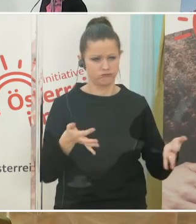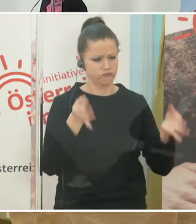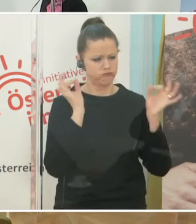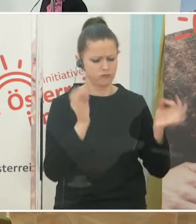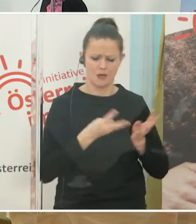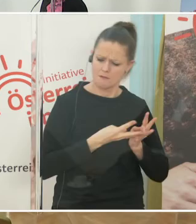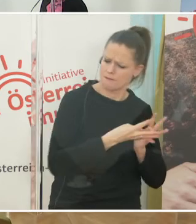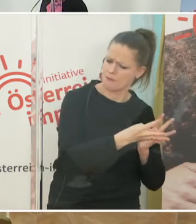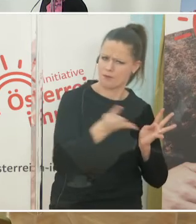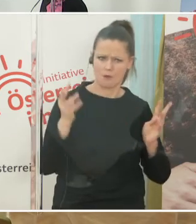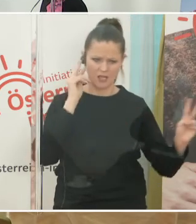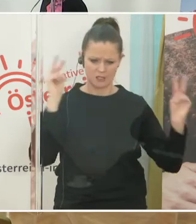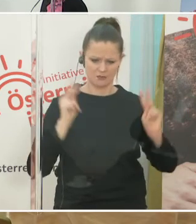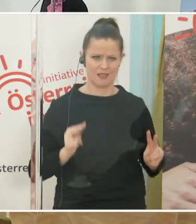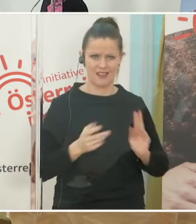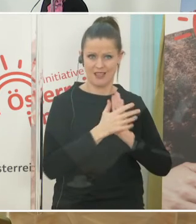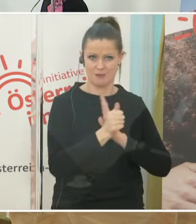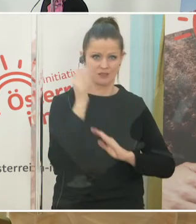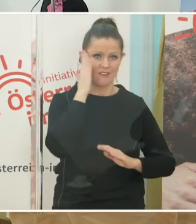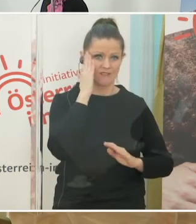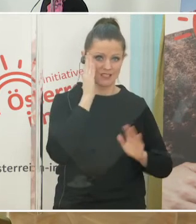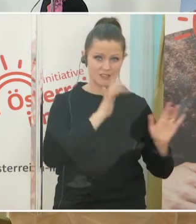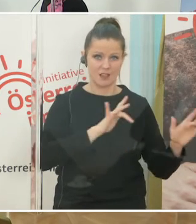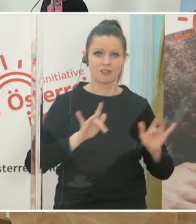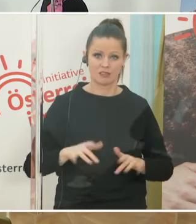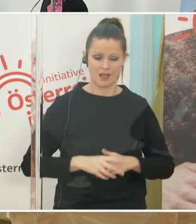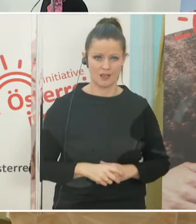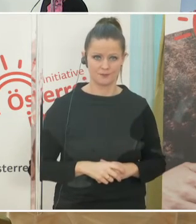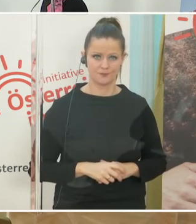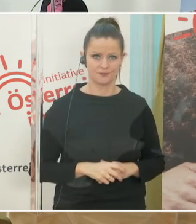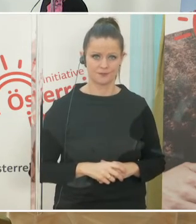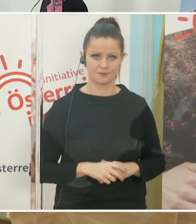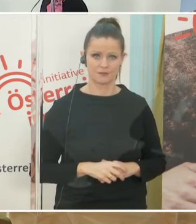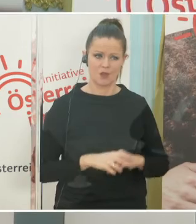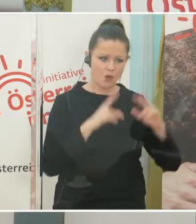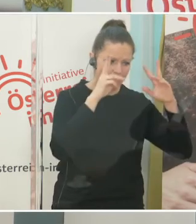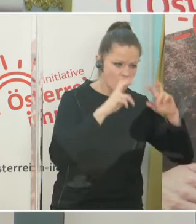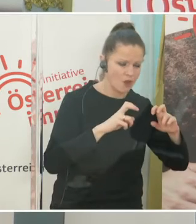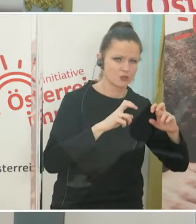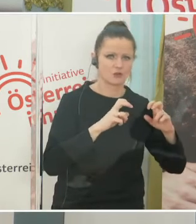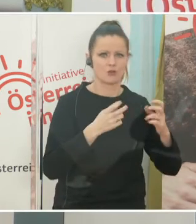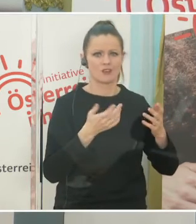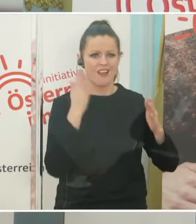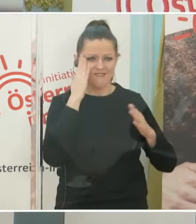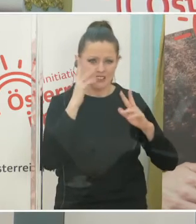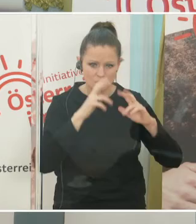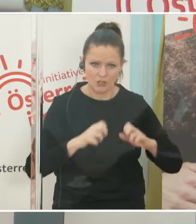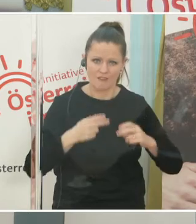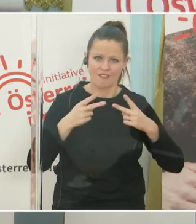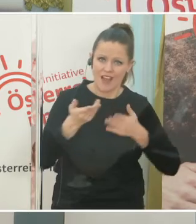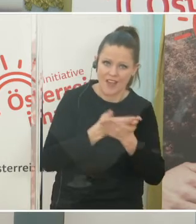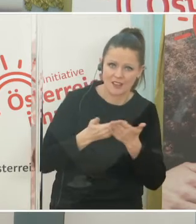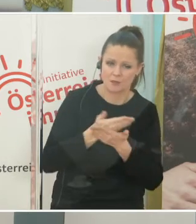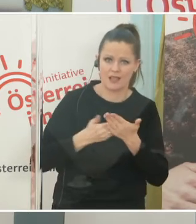breites Spektrum an Expertise finden können. Von der Forschung über die Wissenschaft, Aus und Fortbildung,